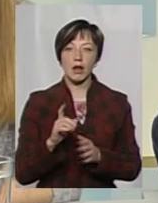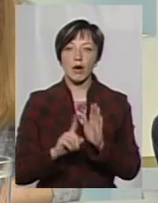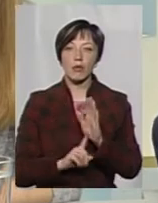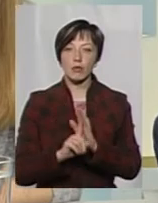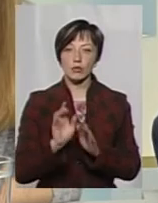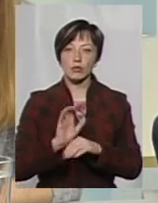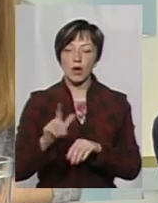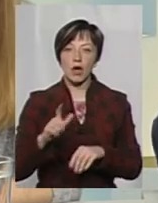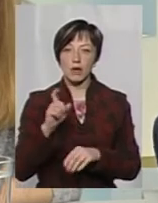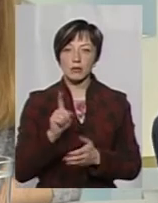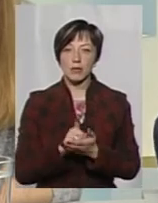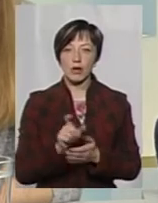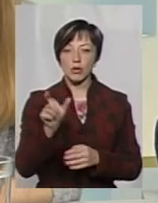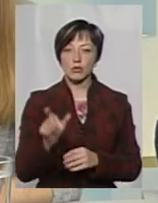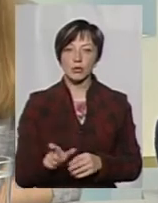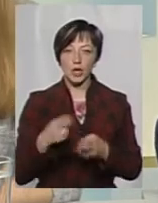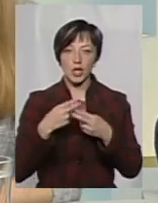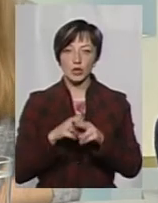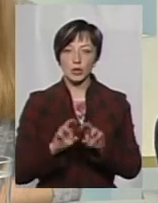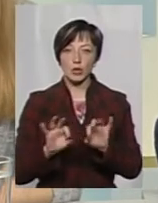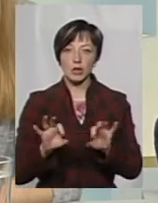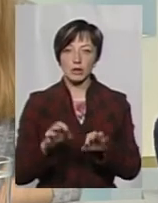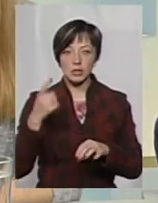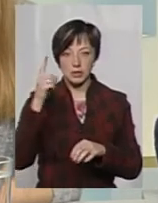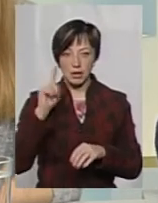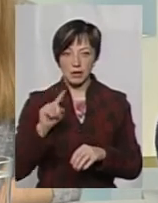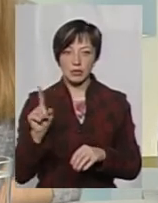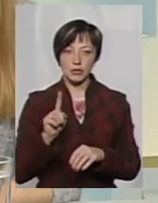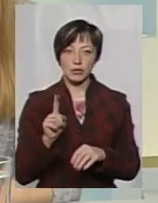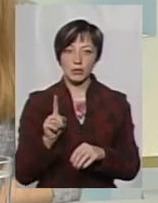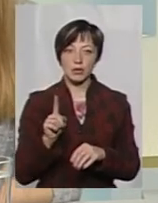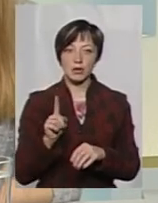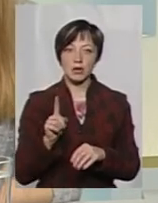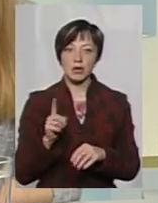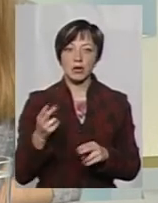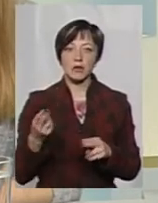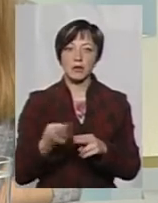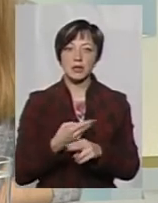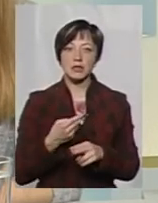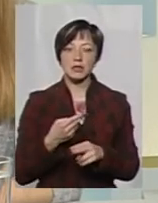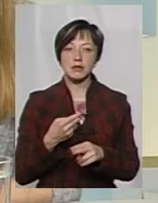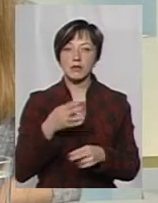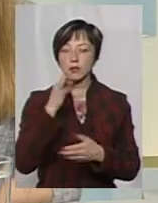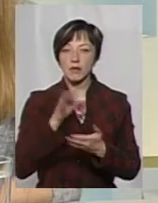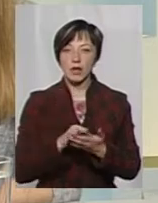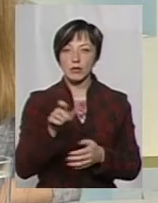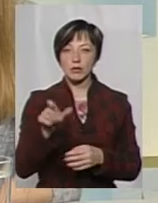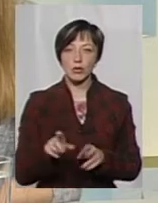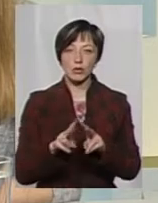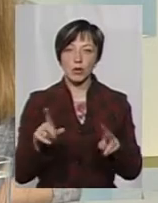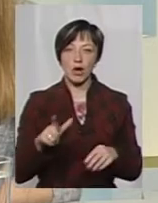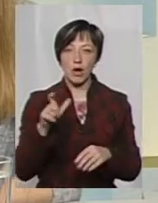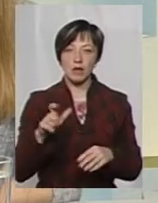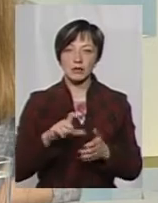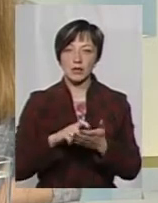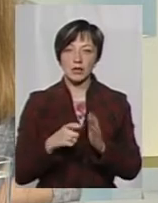нових будинках, має особа пройти інструктаж, для того, щоб знати, то, що, ну, якби, без відповідальної особи ніхто вам газ